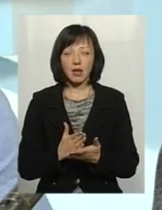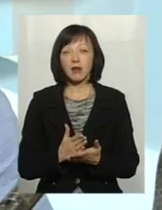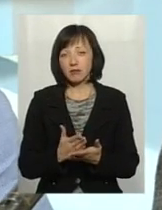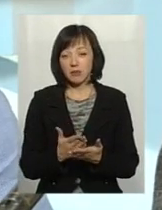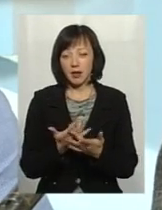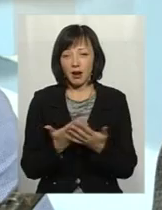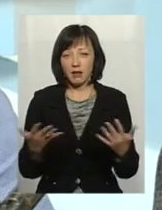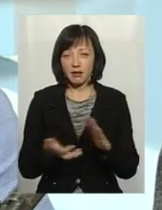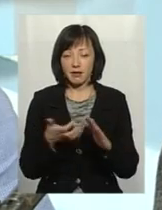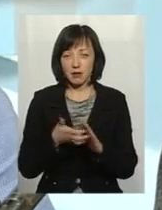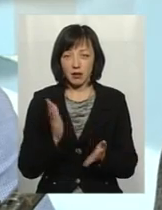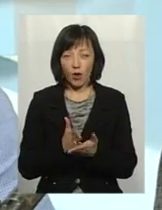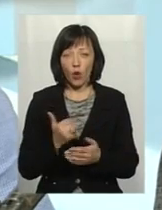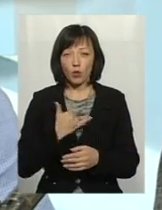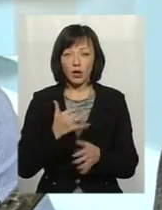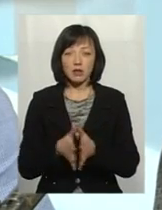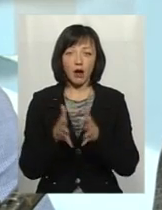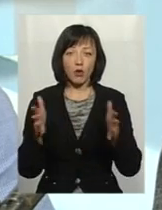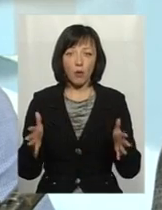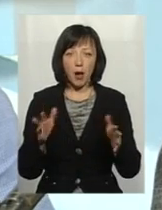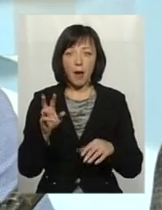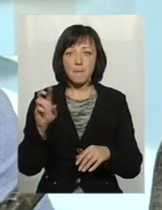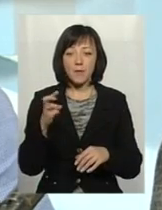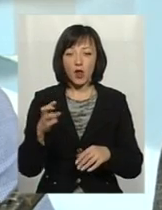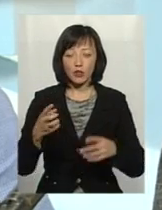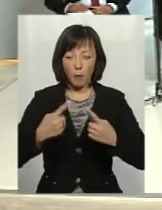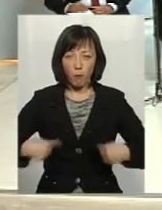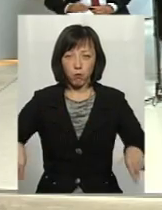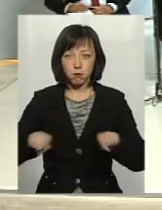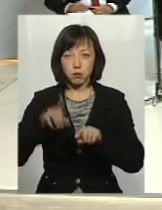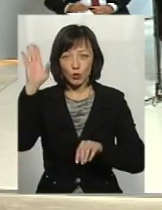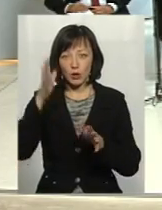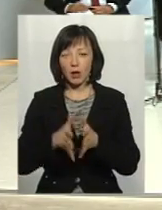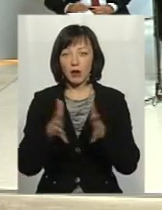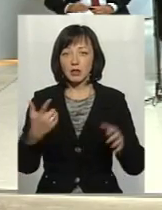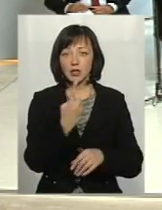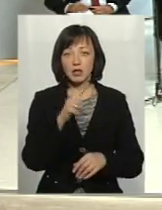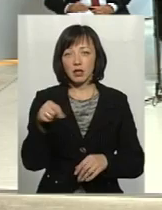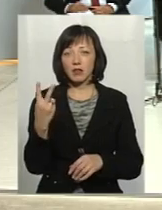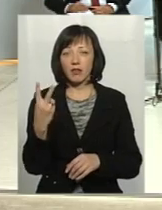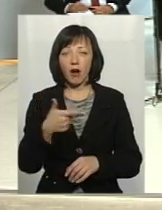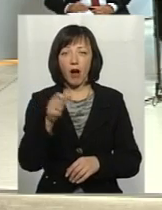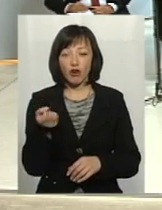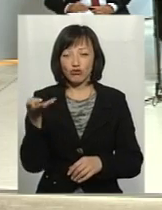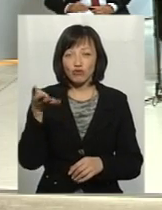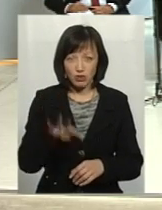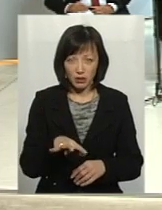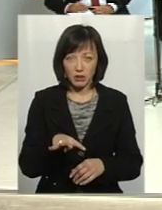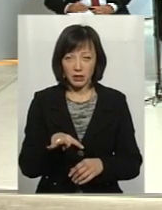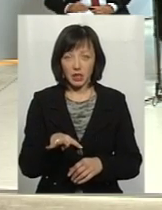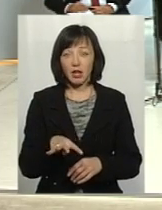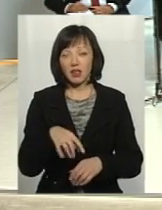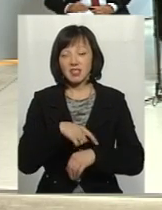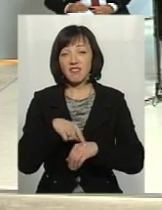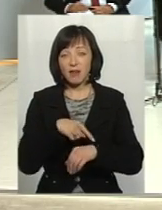мають радь недостатку. У нас огромні біологічні пруди, огромна площа, 1,2 гектара кажучи, таких 4. І со